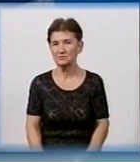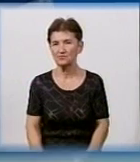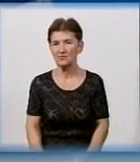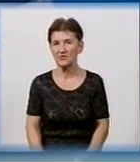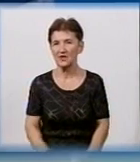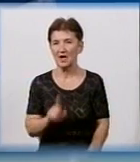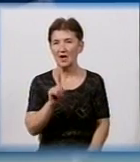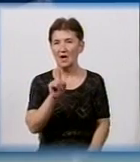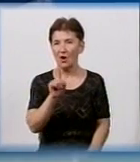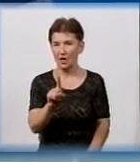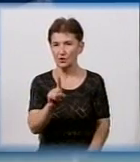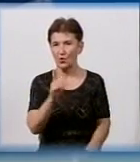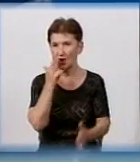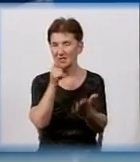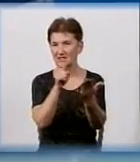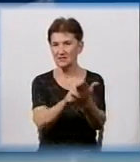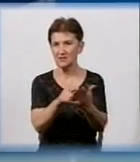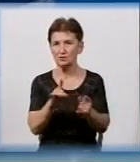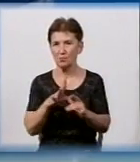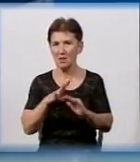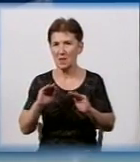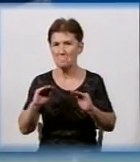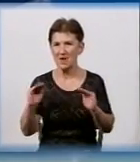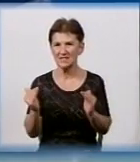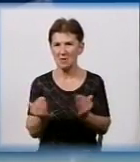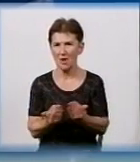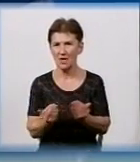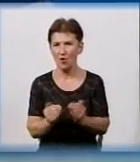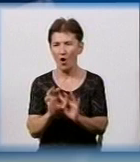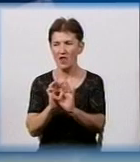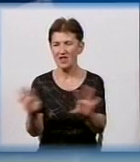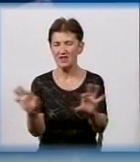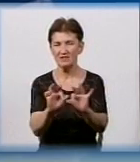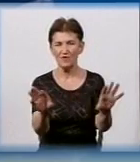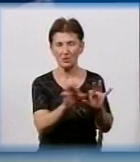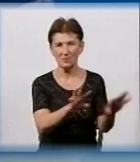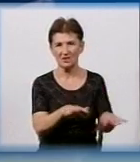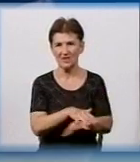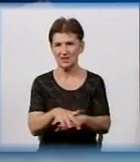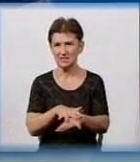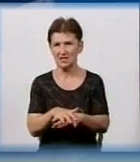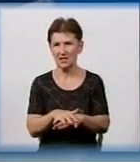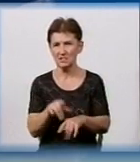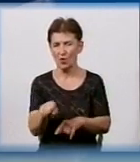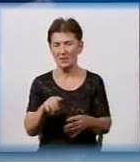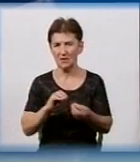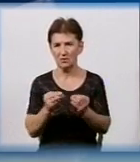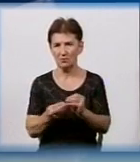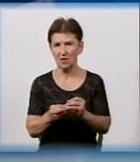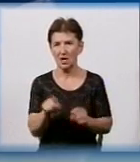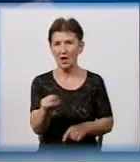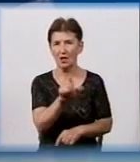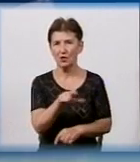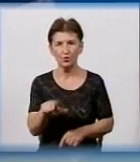із целью нашої акції було максимально інформувати насеління о такій проблемі. Звісно, люди во дворі, вони